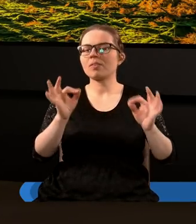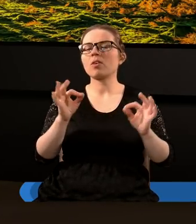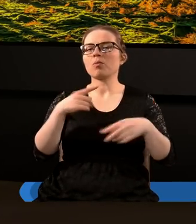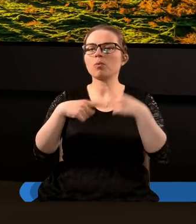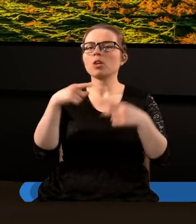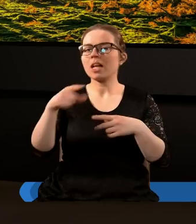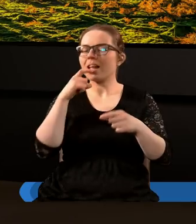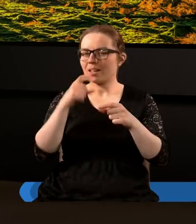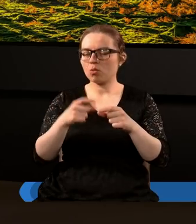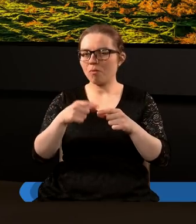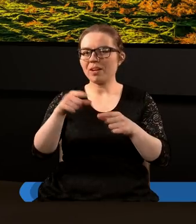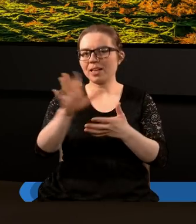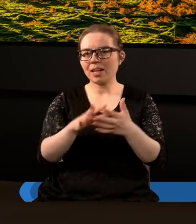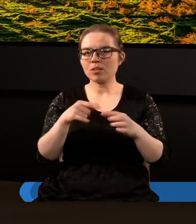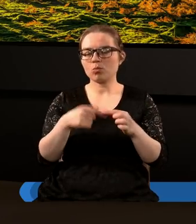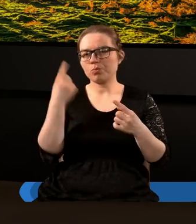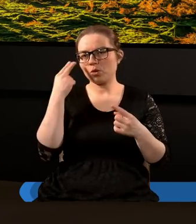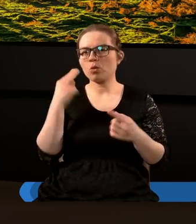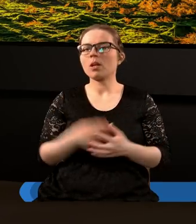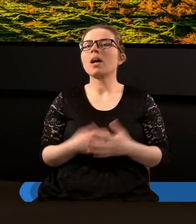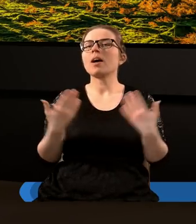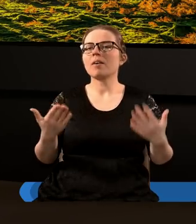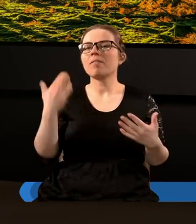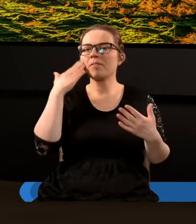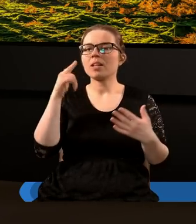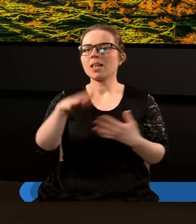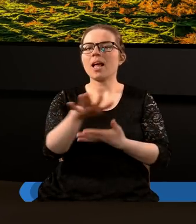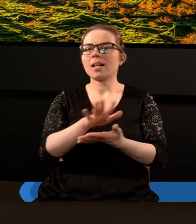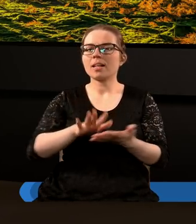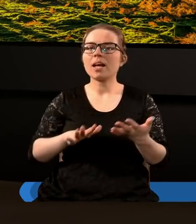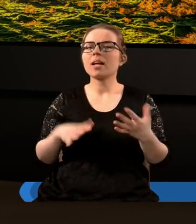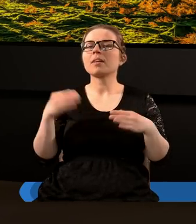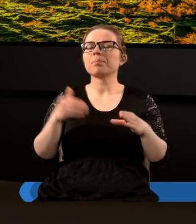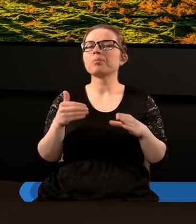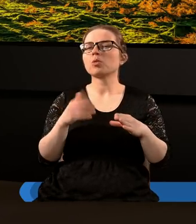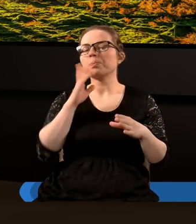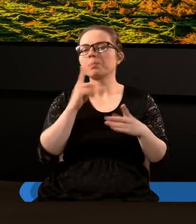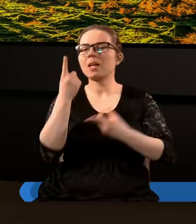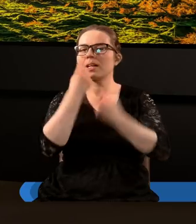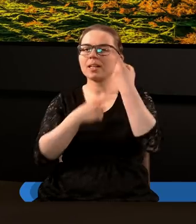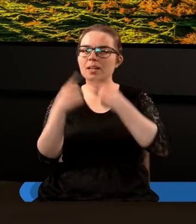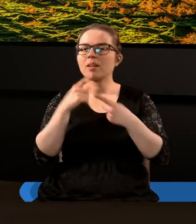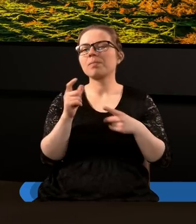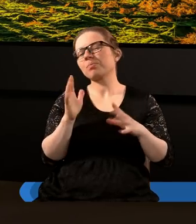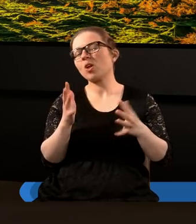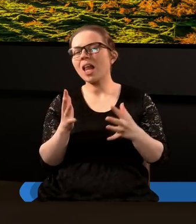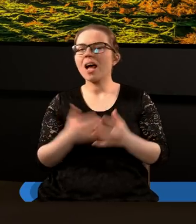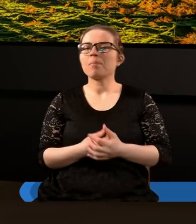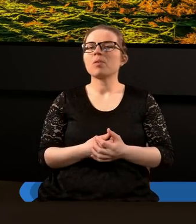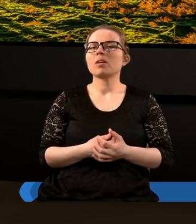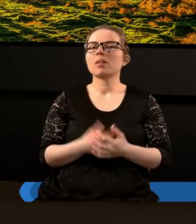interpretacji tego tekstu. Natomiast wiemy, że ten tekst możemy zinterpretować co najmniej